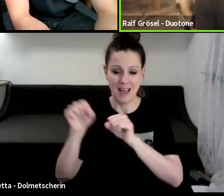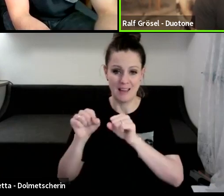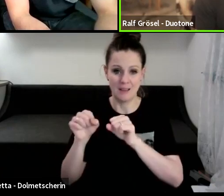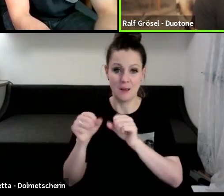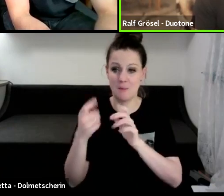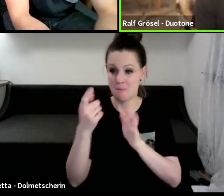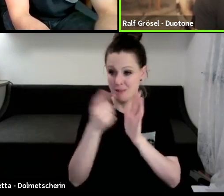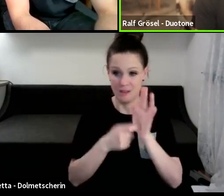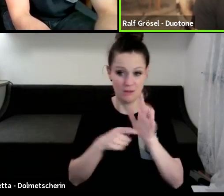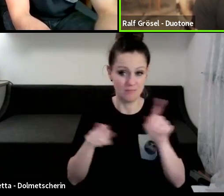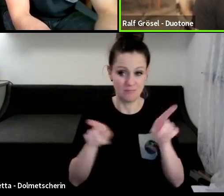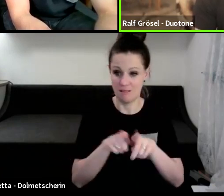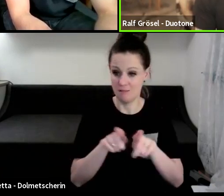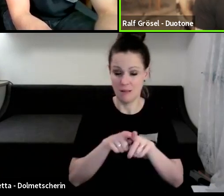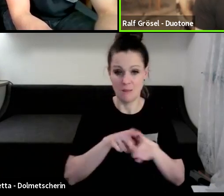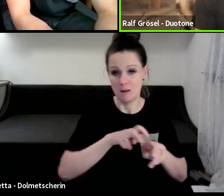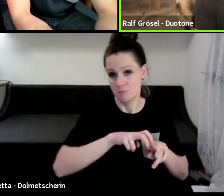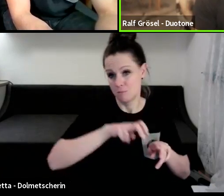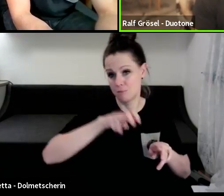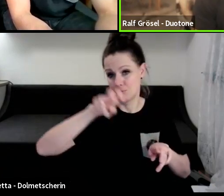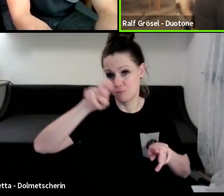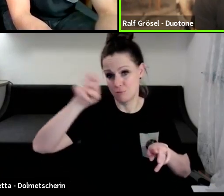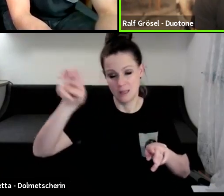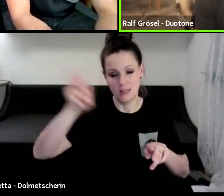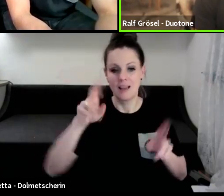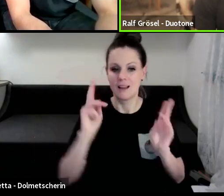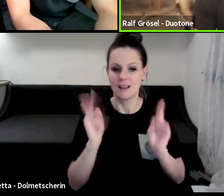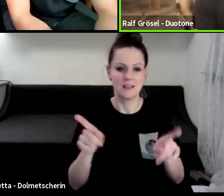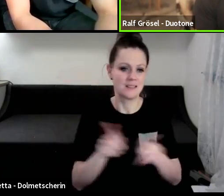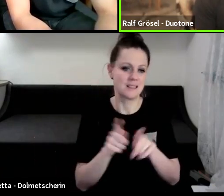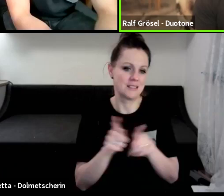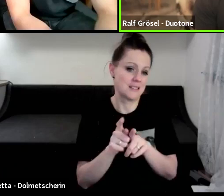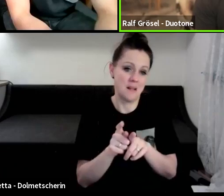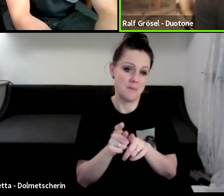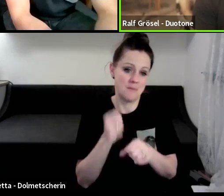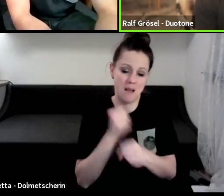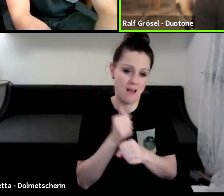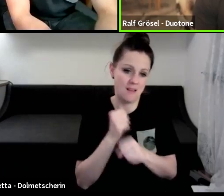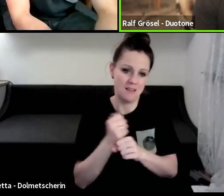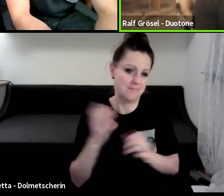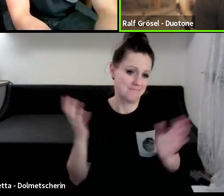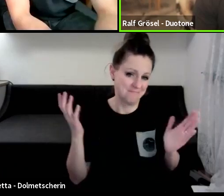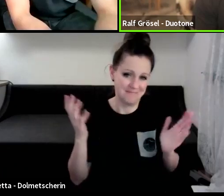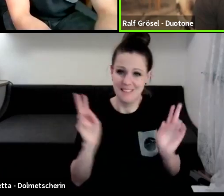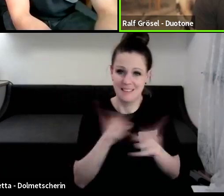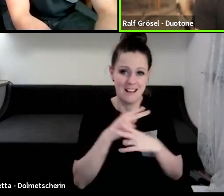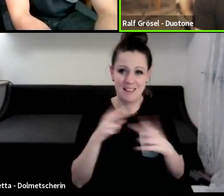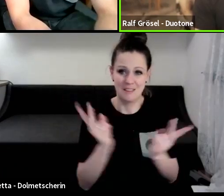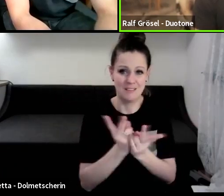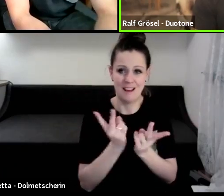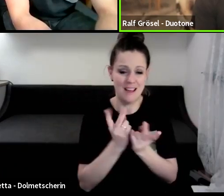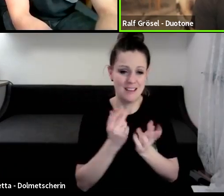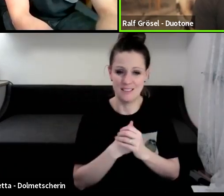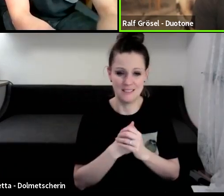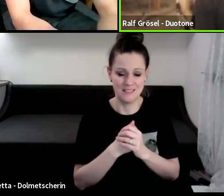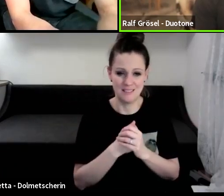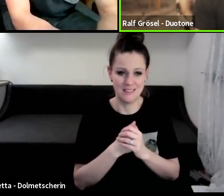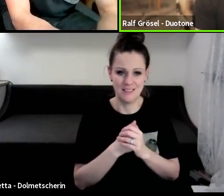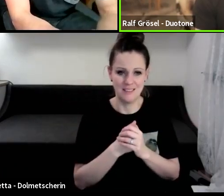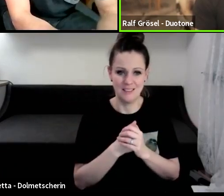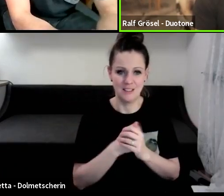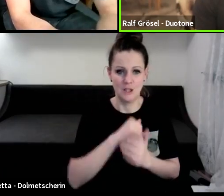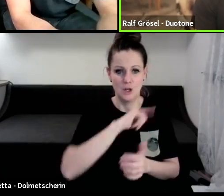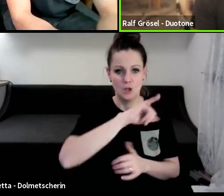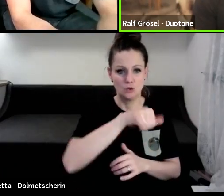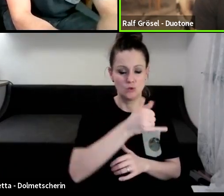alle Parameter gleich macht. Deswegen, nee, also das kann man auf keinen Fall so sagen. ich kann mit einem Juice 15